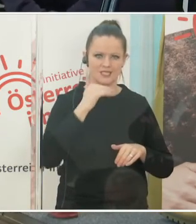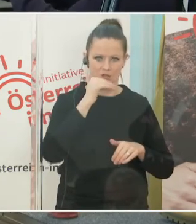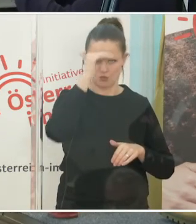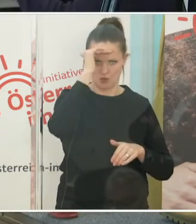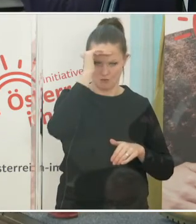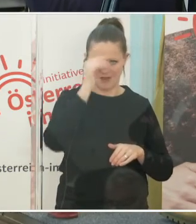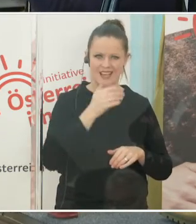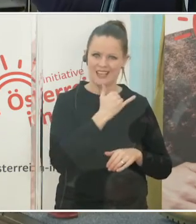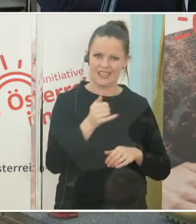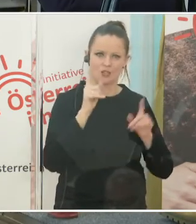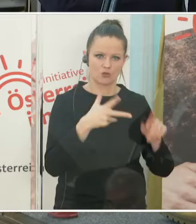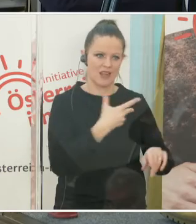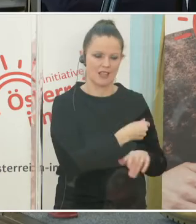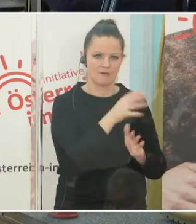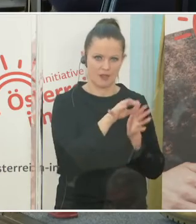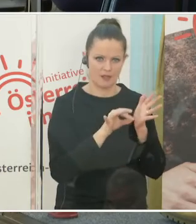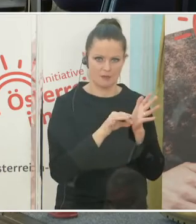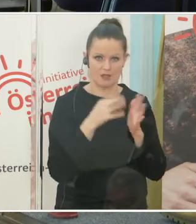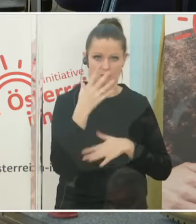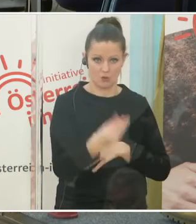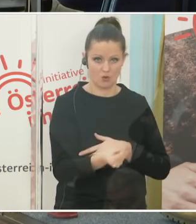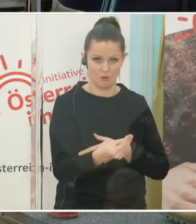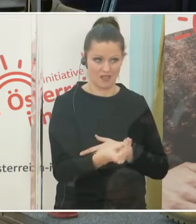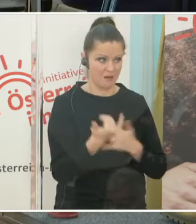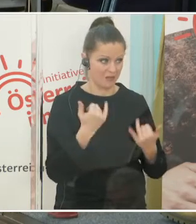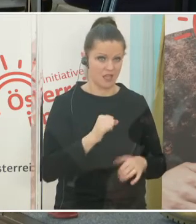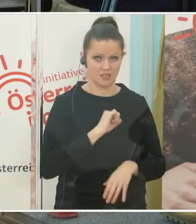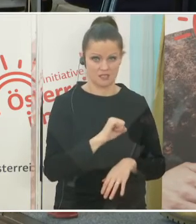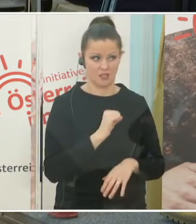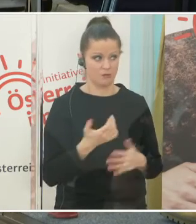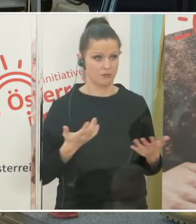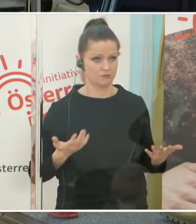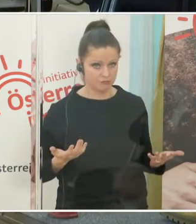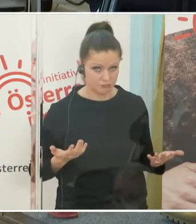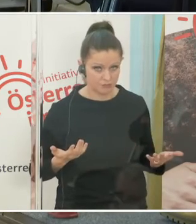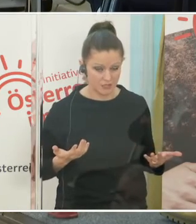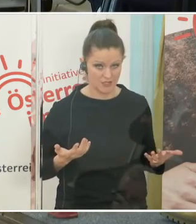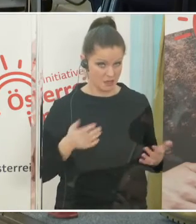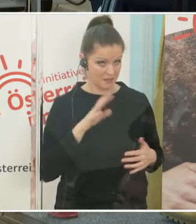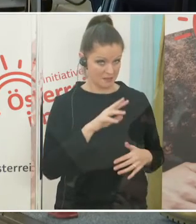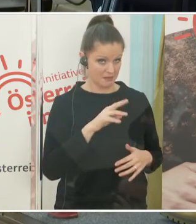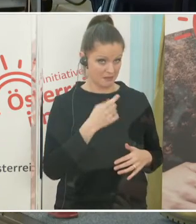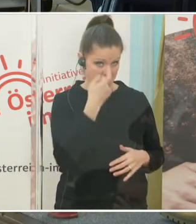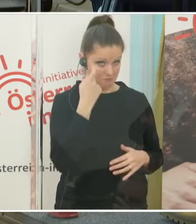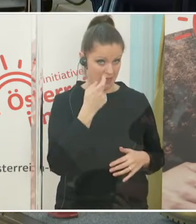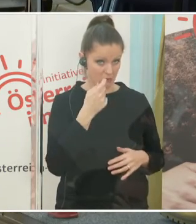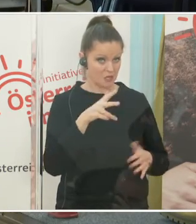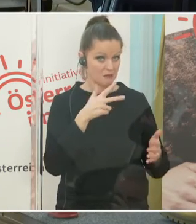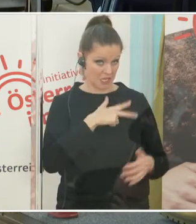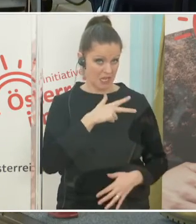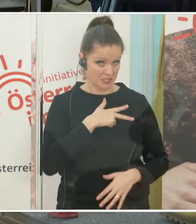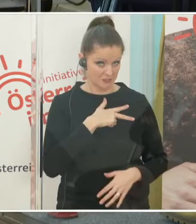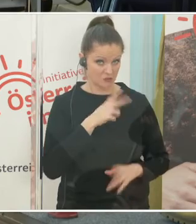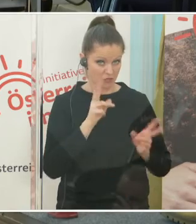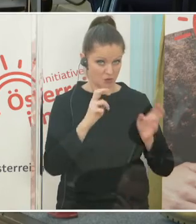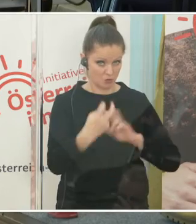Impftermin haben. Beim momentanen Tempo, das wir jetzt vorlegen bei den Impfungen, ist das aus Ihrer Sicht realistisch? Und an